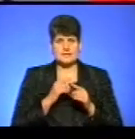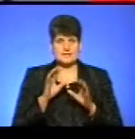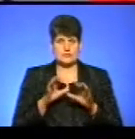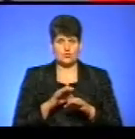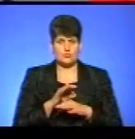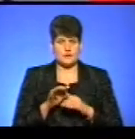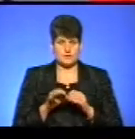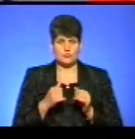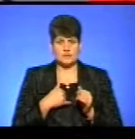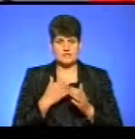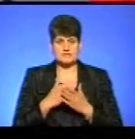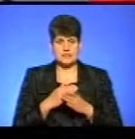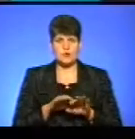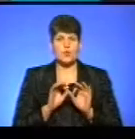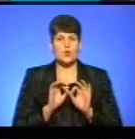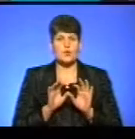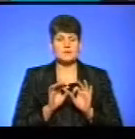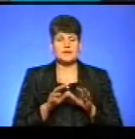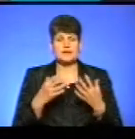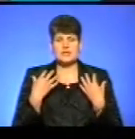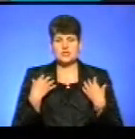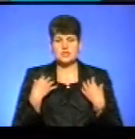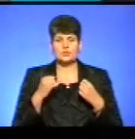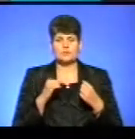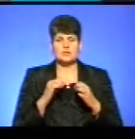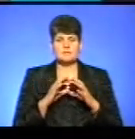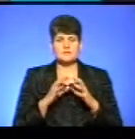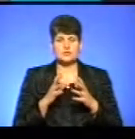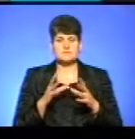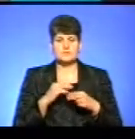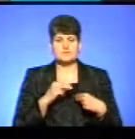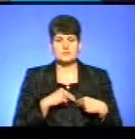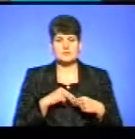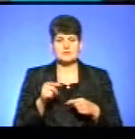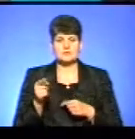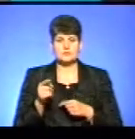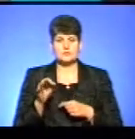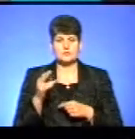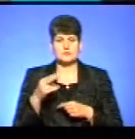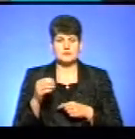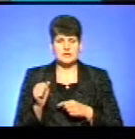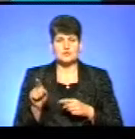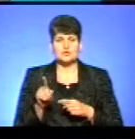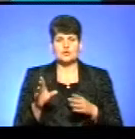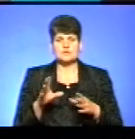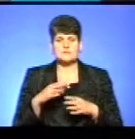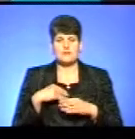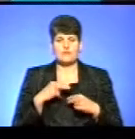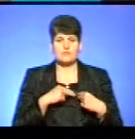коментар начальника управління міжнародного співробітництва Тернопільської областної державної адміністрації щодо співпраці